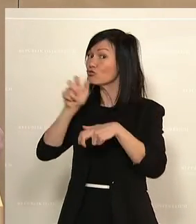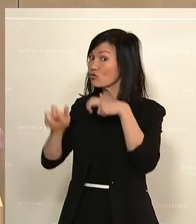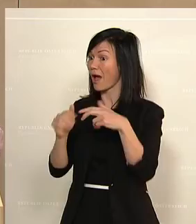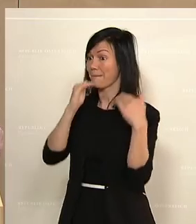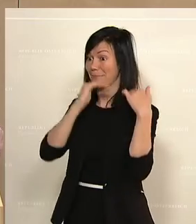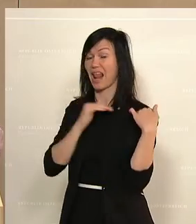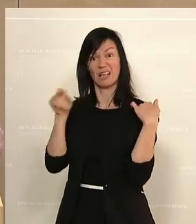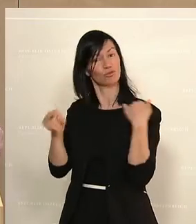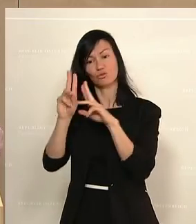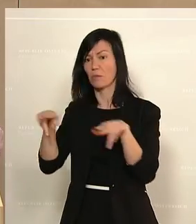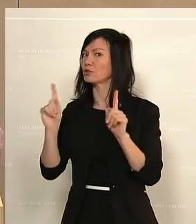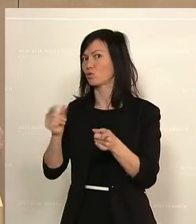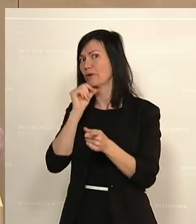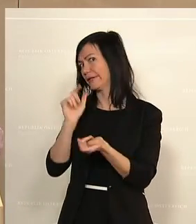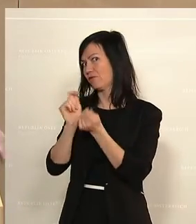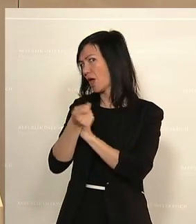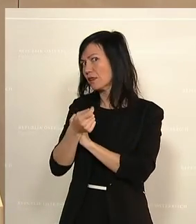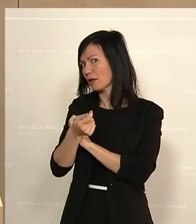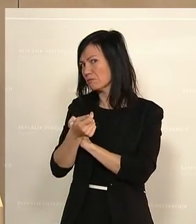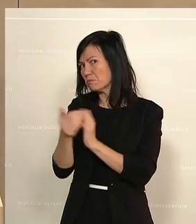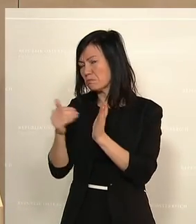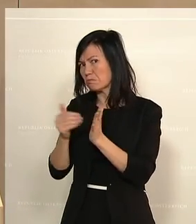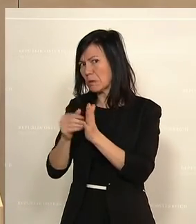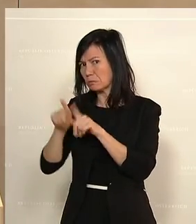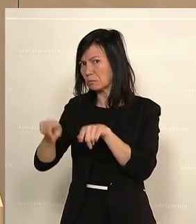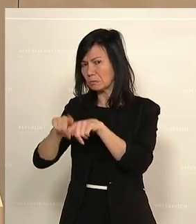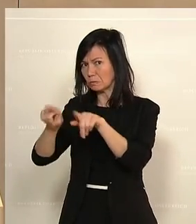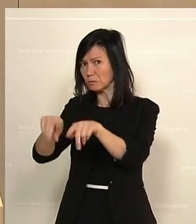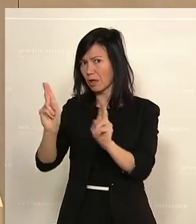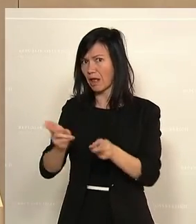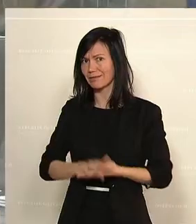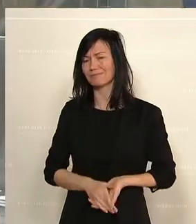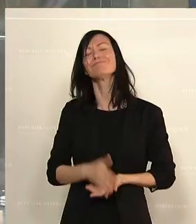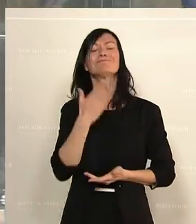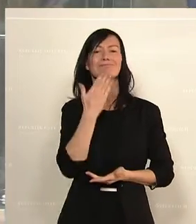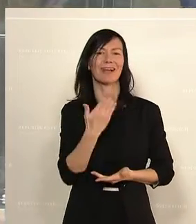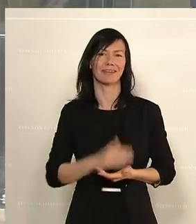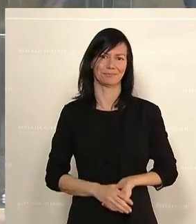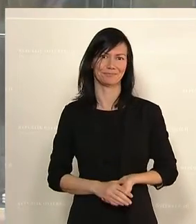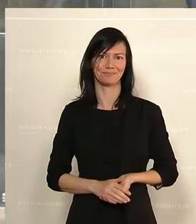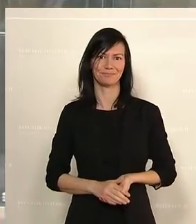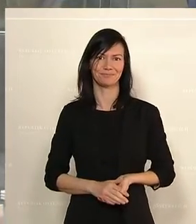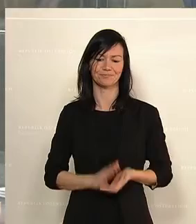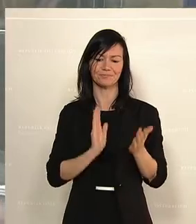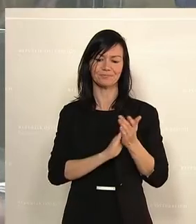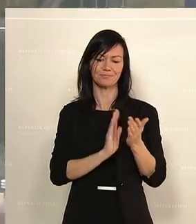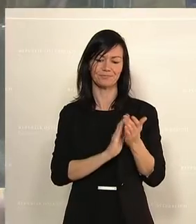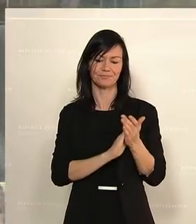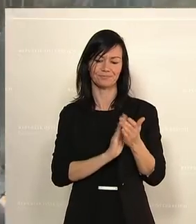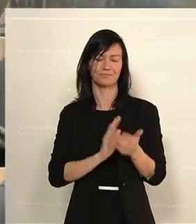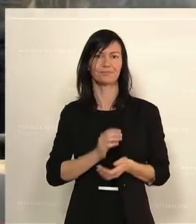dadurch nichts ändern müssen. Vielen Dank. Nach dem Steuerberater Hubert Fuchs von der FPÖ